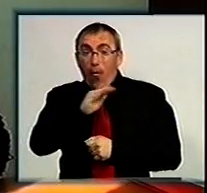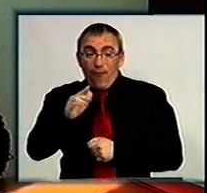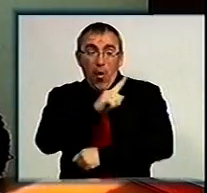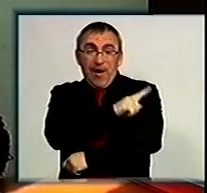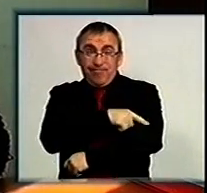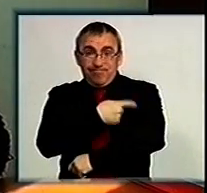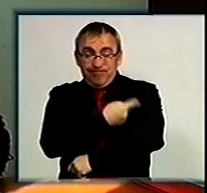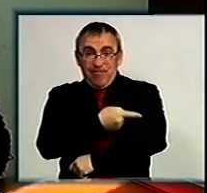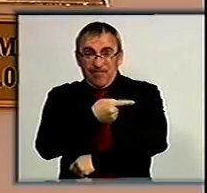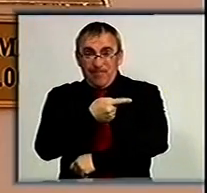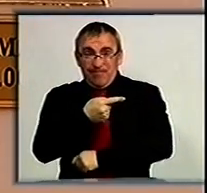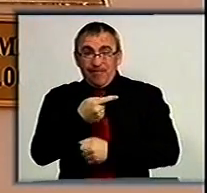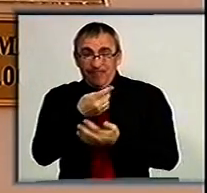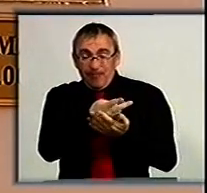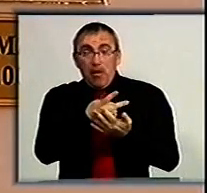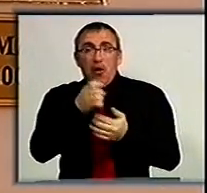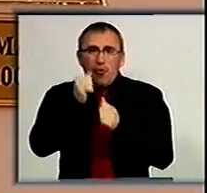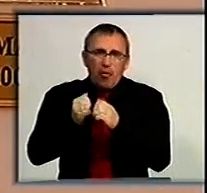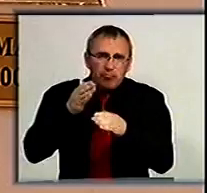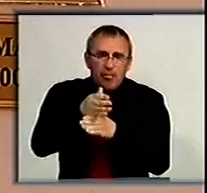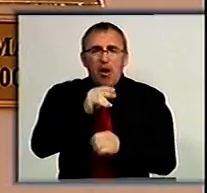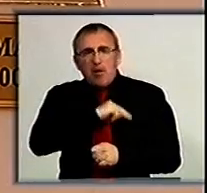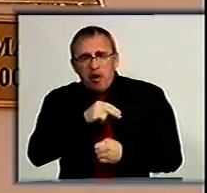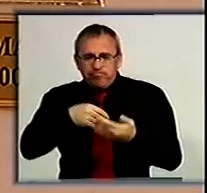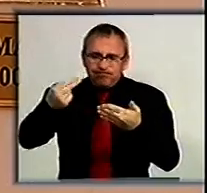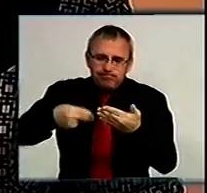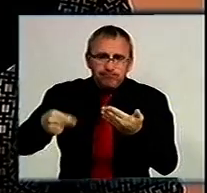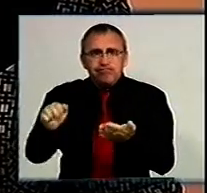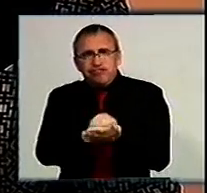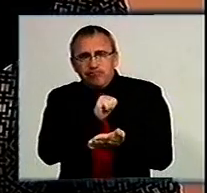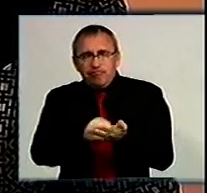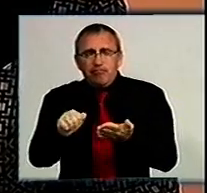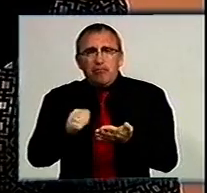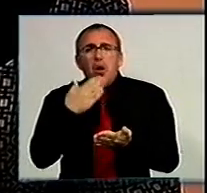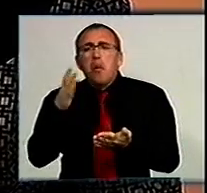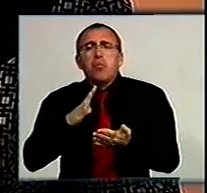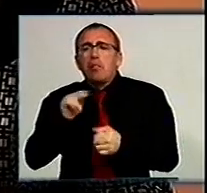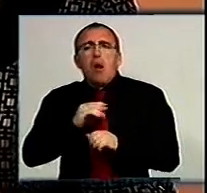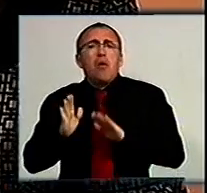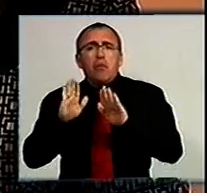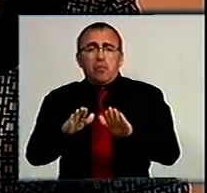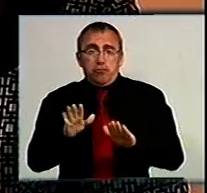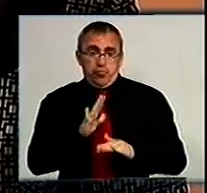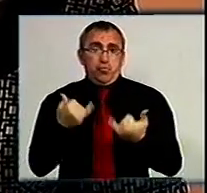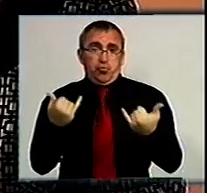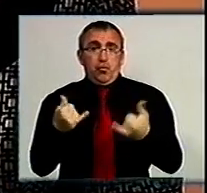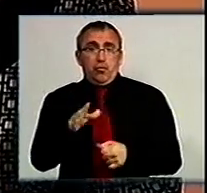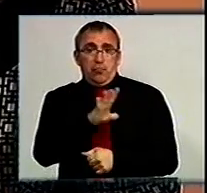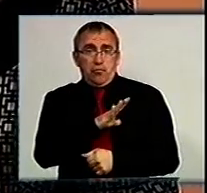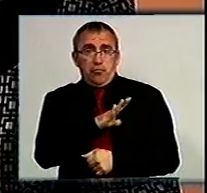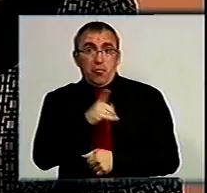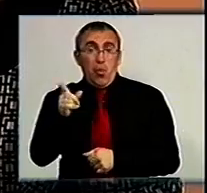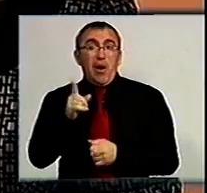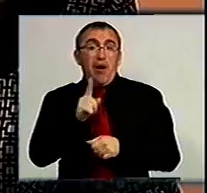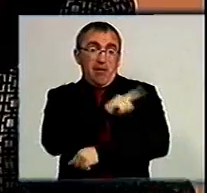лікарняному, ледь не щодня приходить на роботу і підписує якісь папери. Коли він останній раз на роботі? Сьогодні утром був. Він на